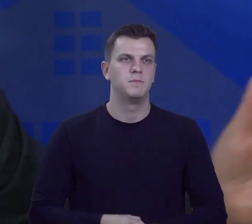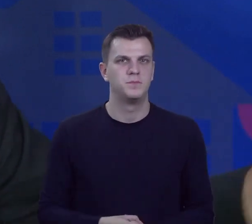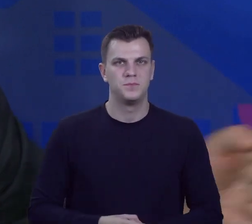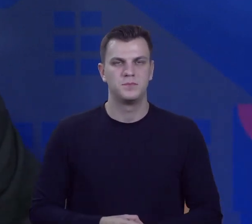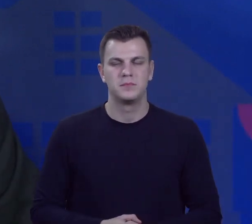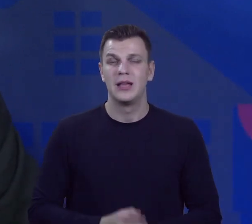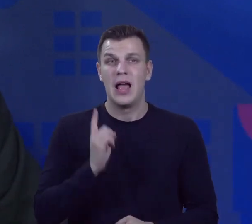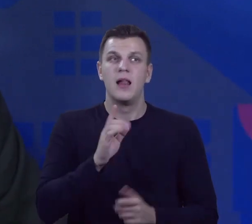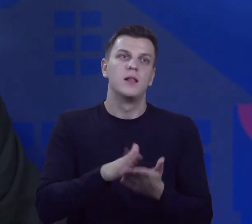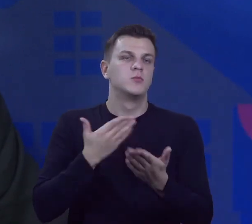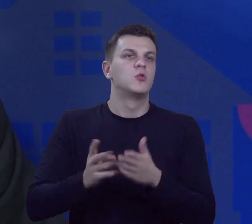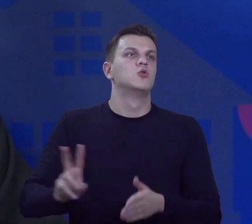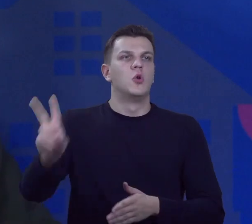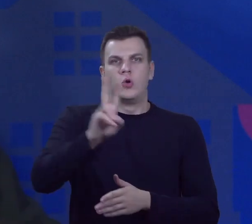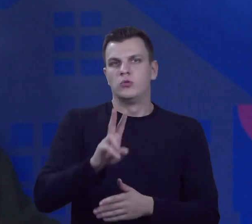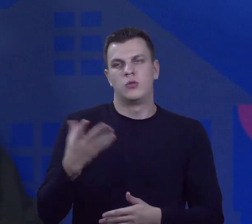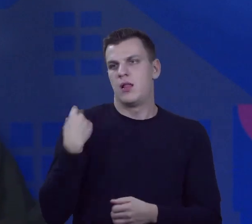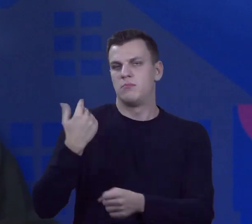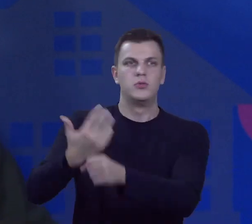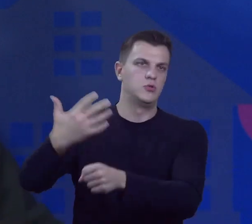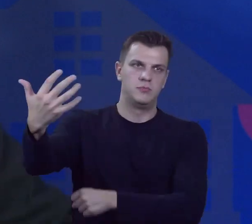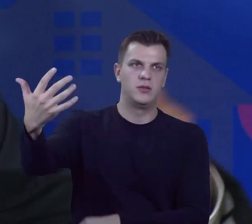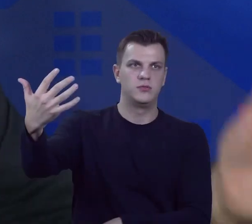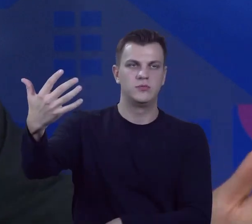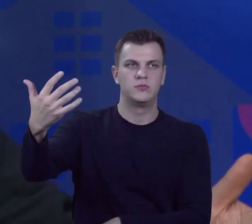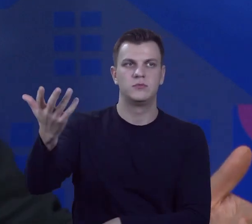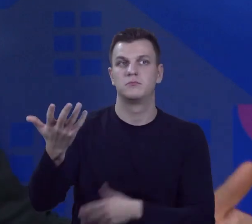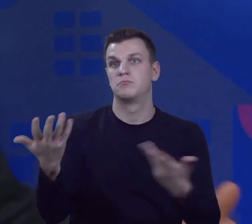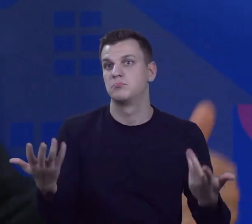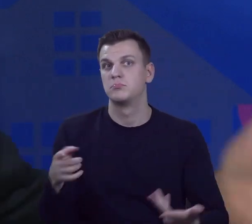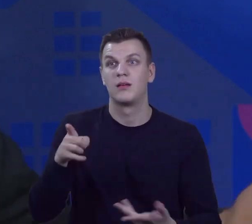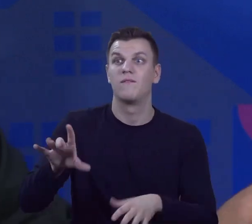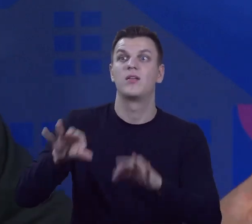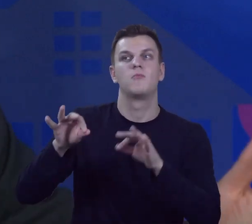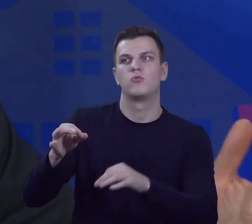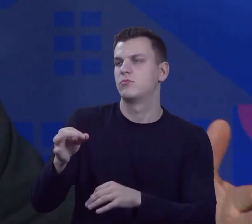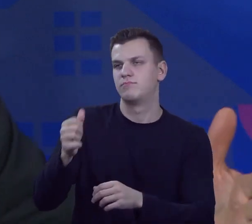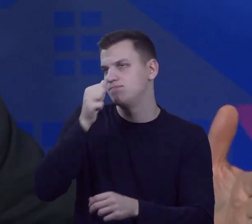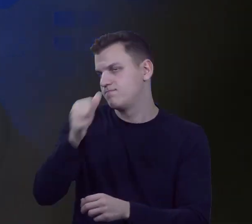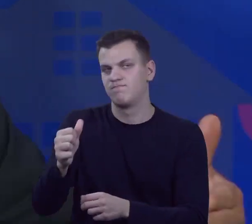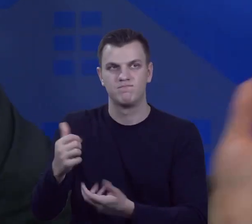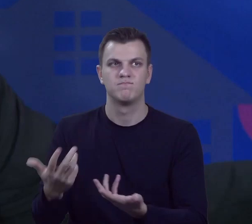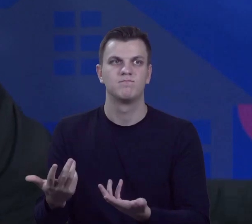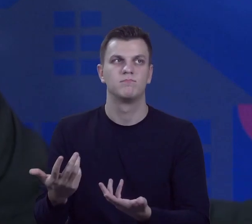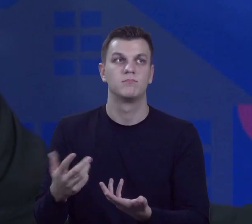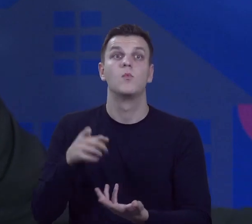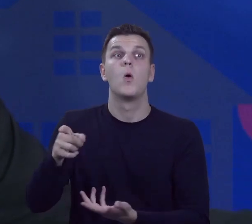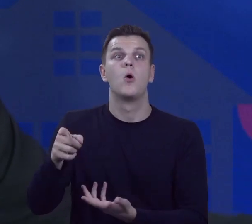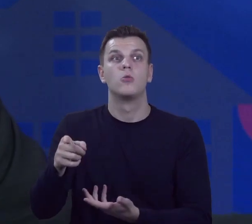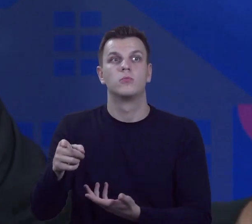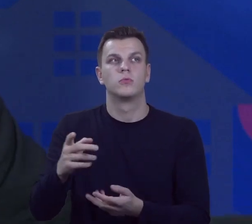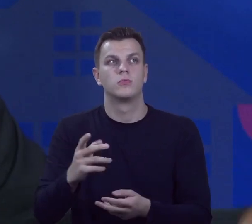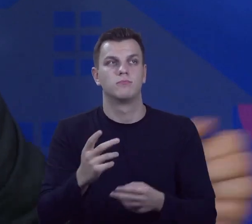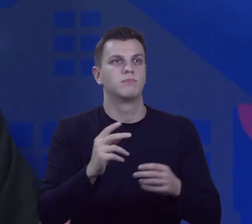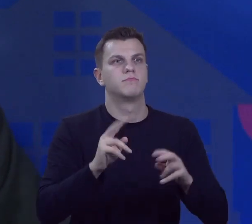ale jeżeli ktoś ma, powiedzmy sobie, 55 lat i nie dają mu stamtować w wyborach i on nagle idzie na zieloną